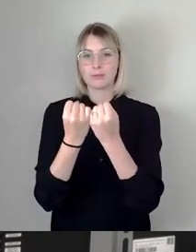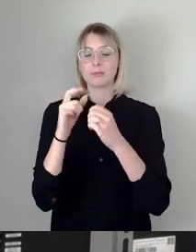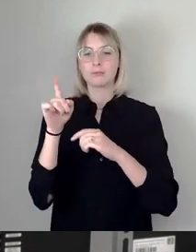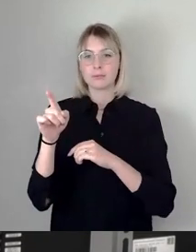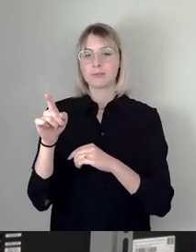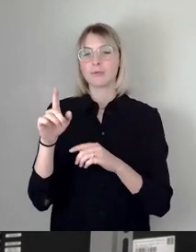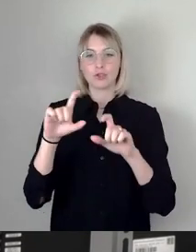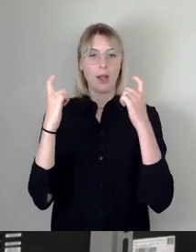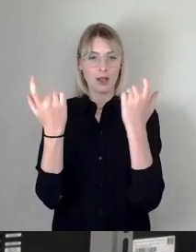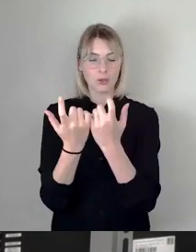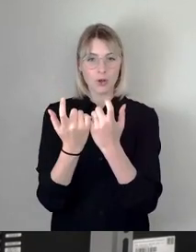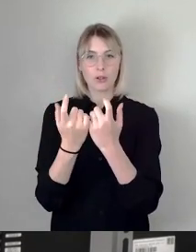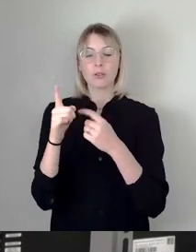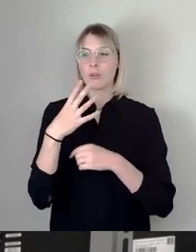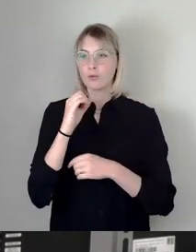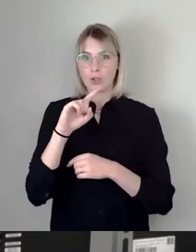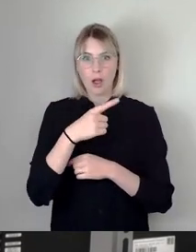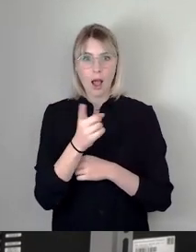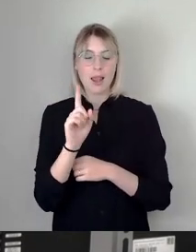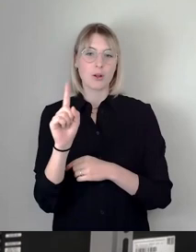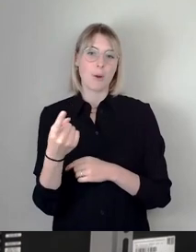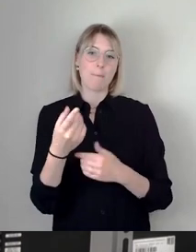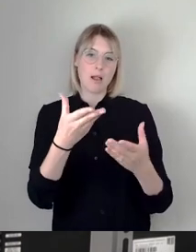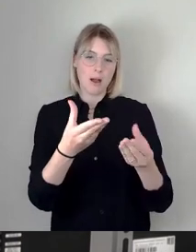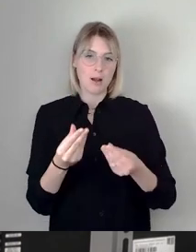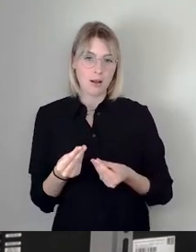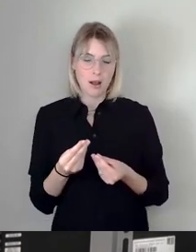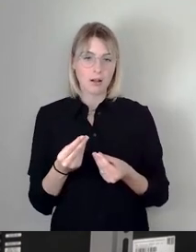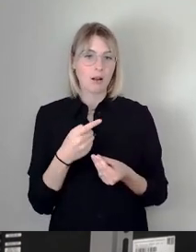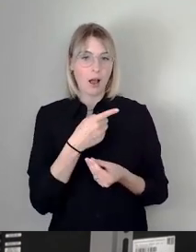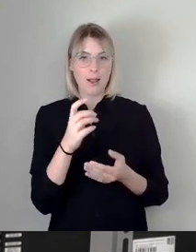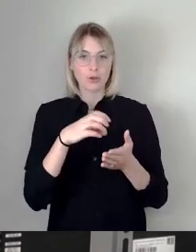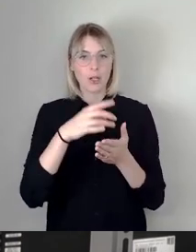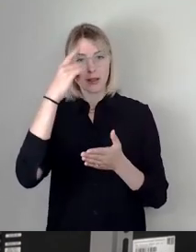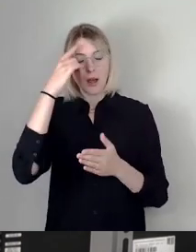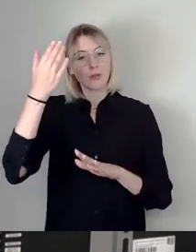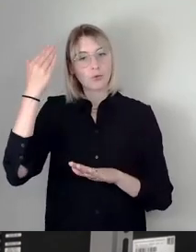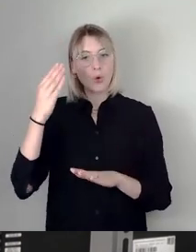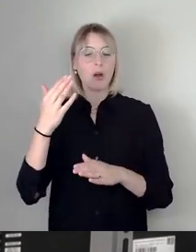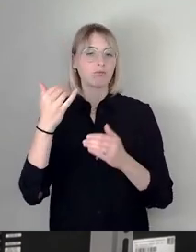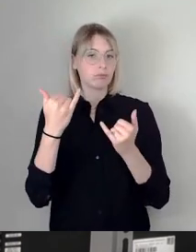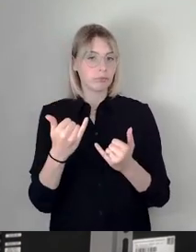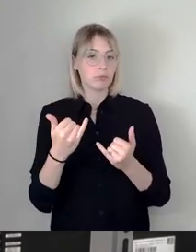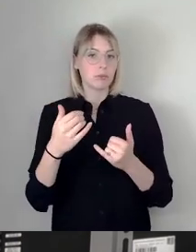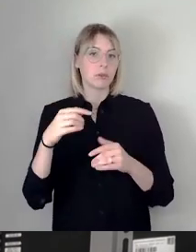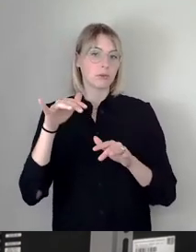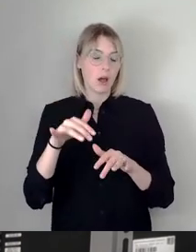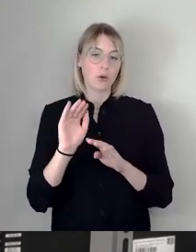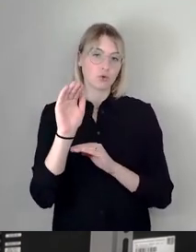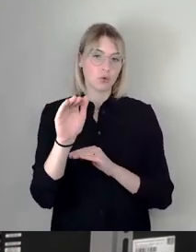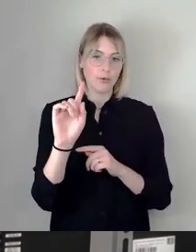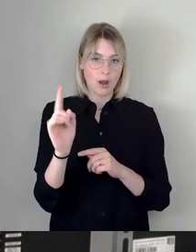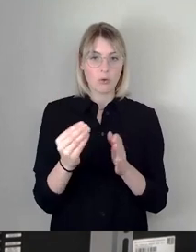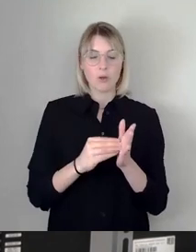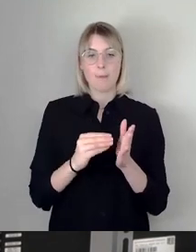einladen wie die künftigen Stadträtinnen und Stadträte. Ich denke, das ist eine hervorragende Gelegenheit, über die vergangenen Jahre